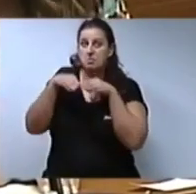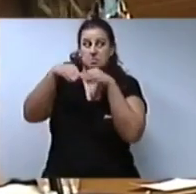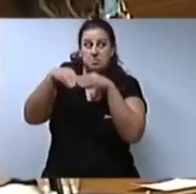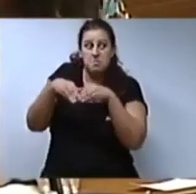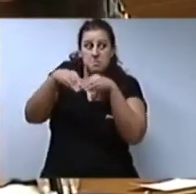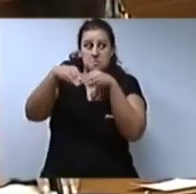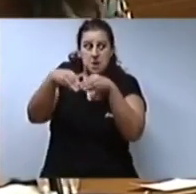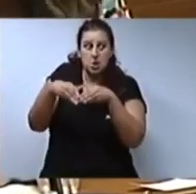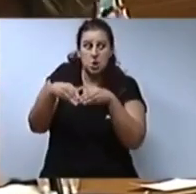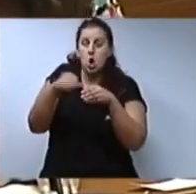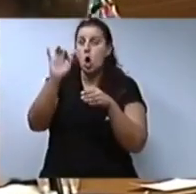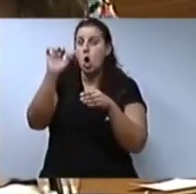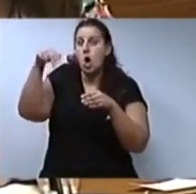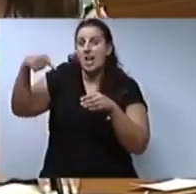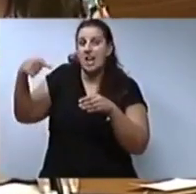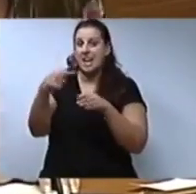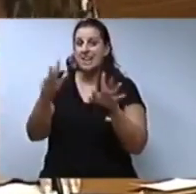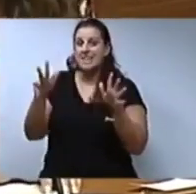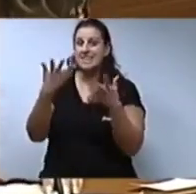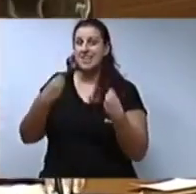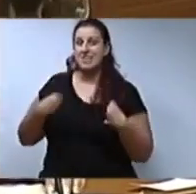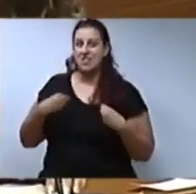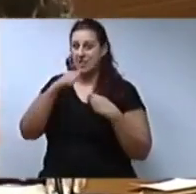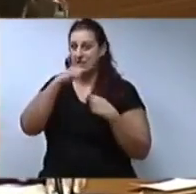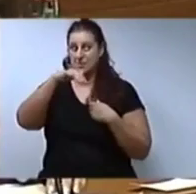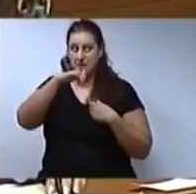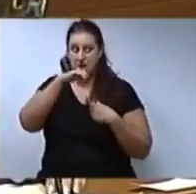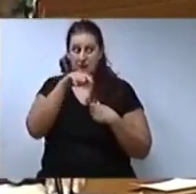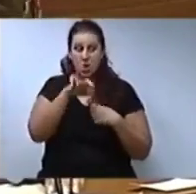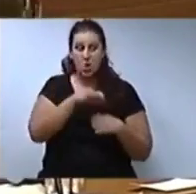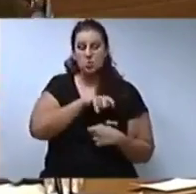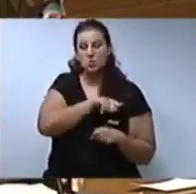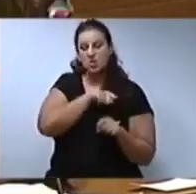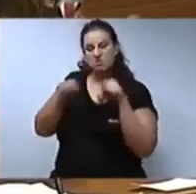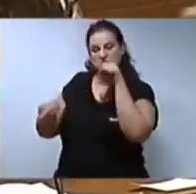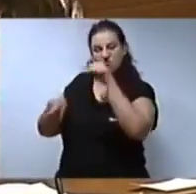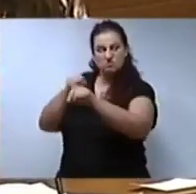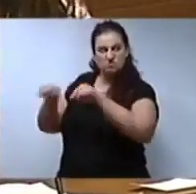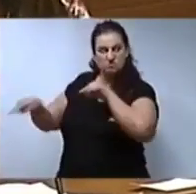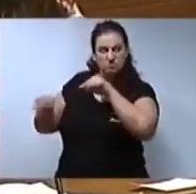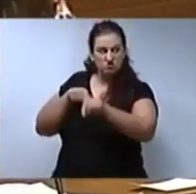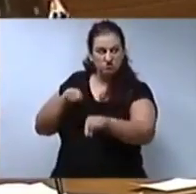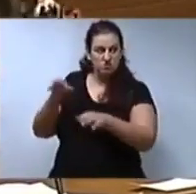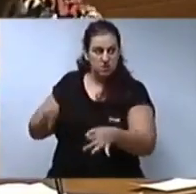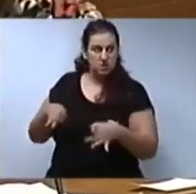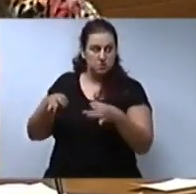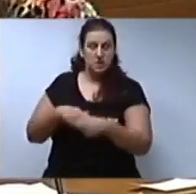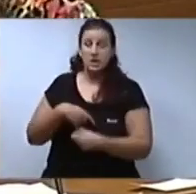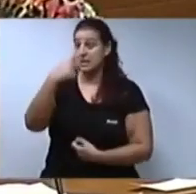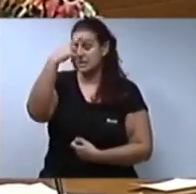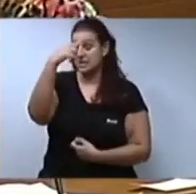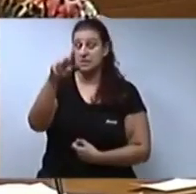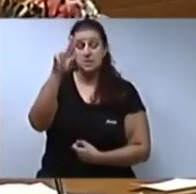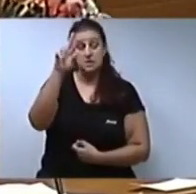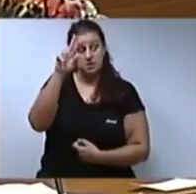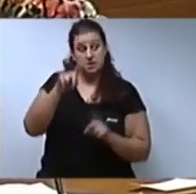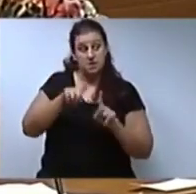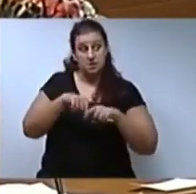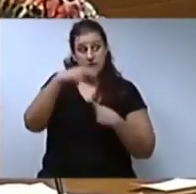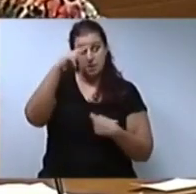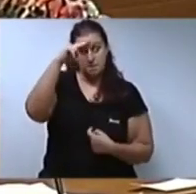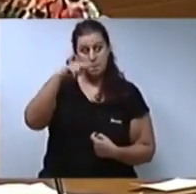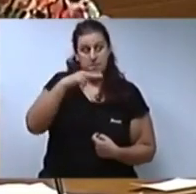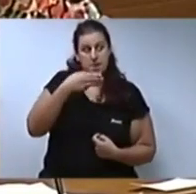'una ONG de les que salven vides a la mar i vostè assenyalen el seu dit de torquemada? Aquella en la que el pare mor